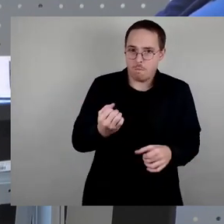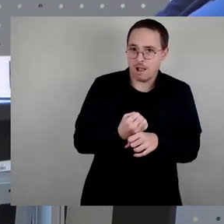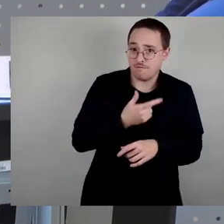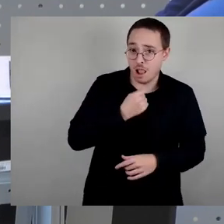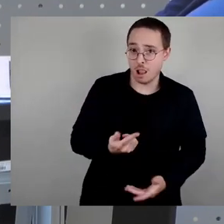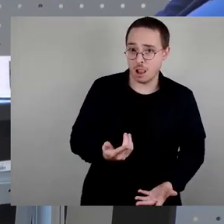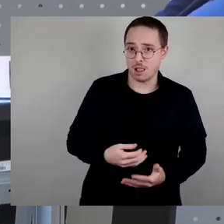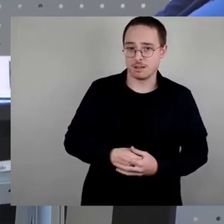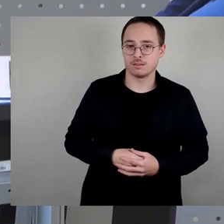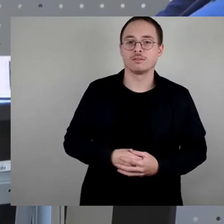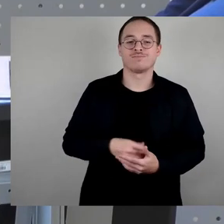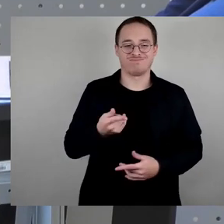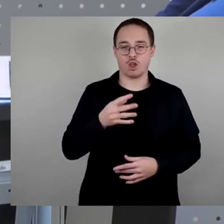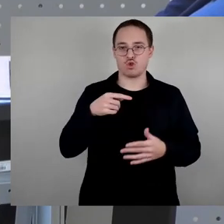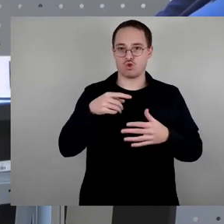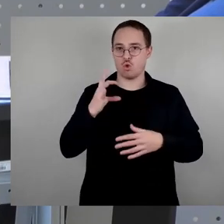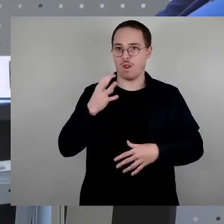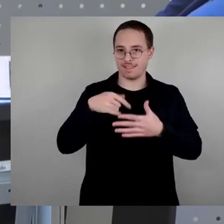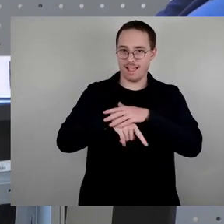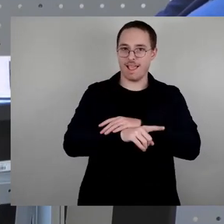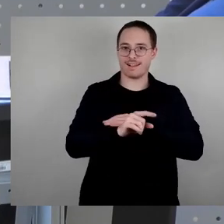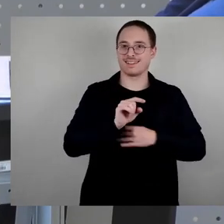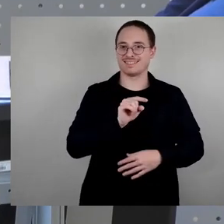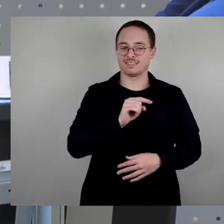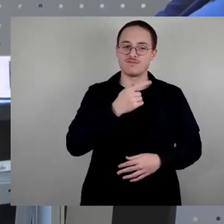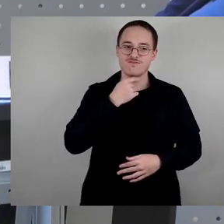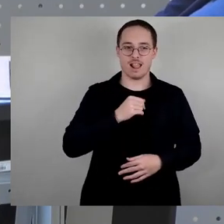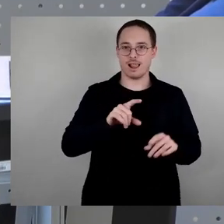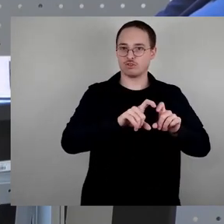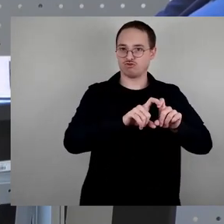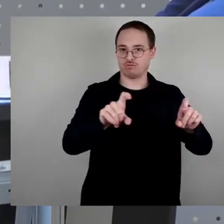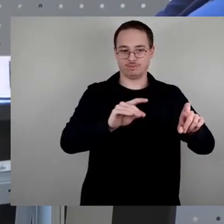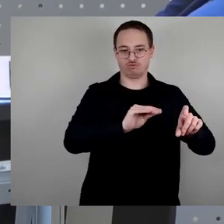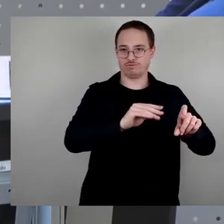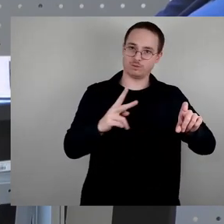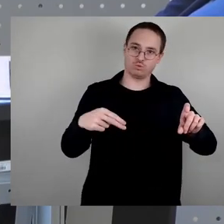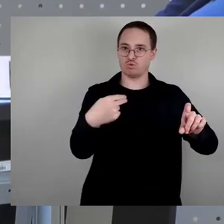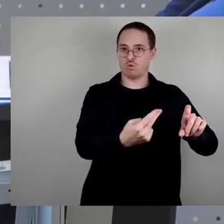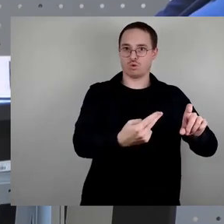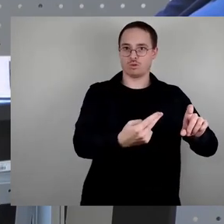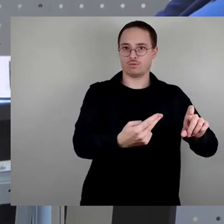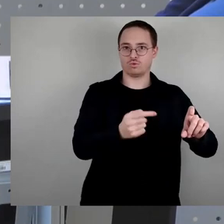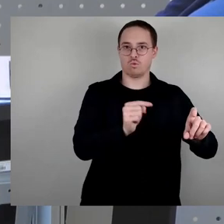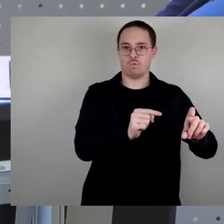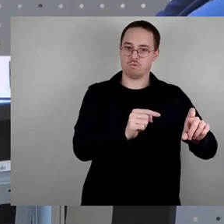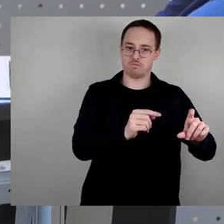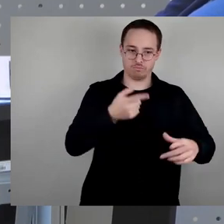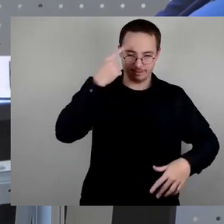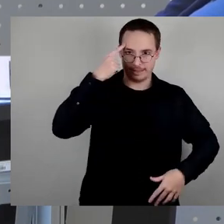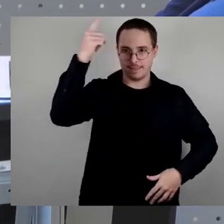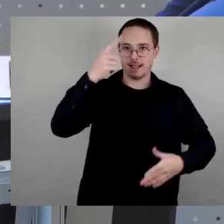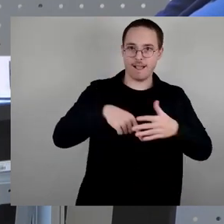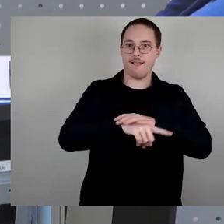mittels Gedenk in Schrift schleunigst wieder zum Gedenkkloeingang machen. Würde, Würde würgen können, würde sie kotzen.